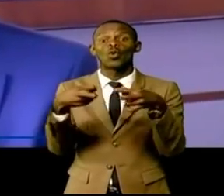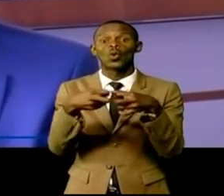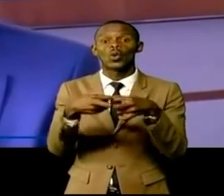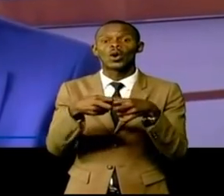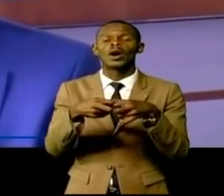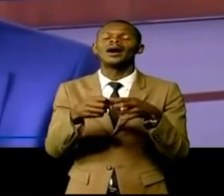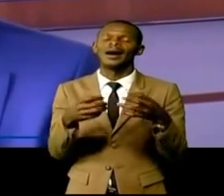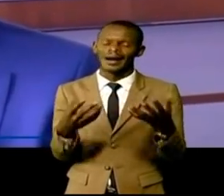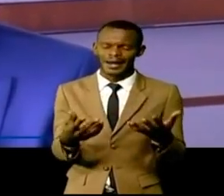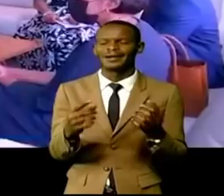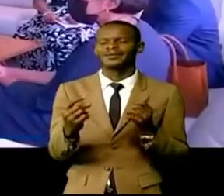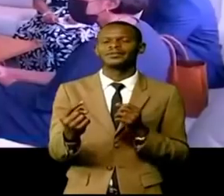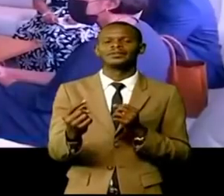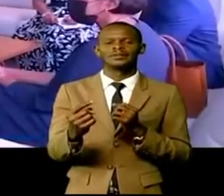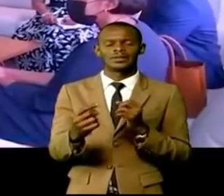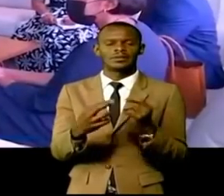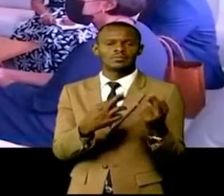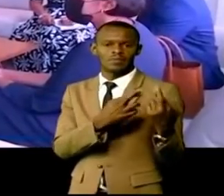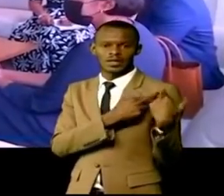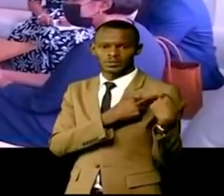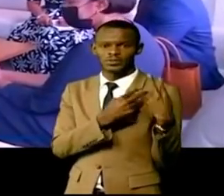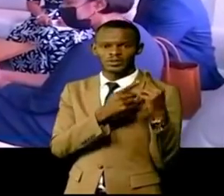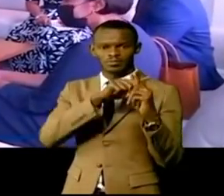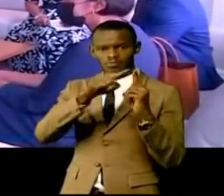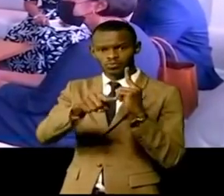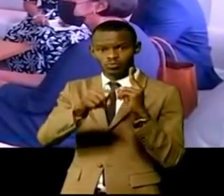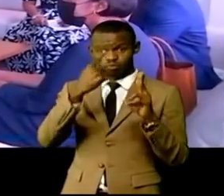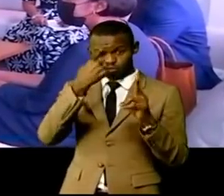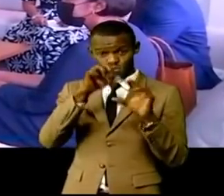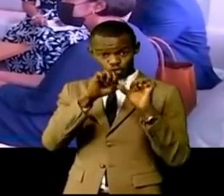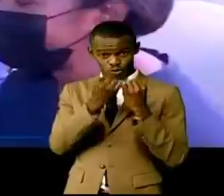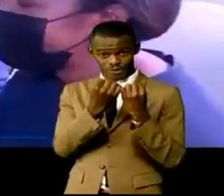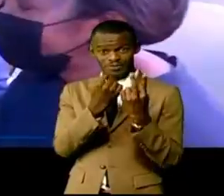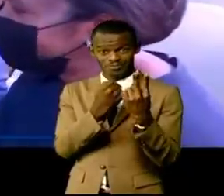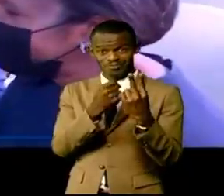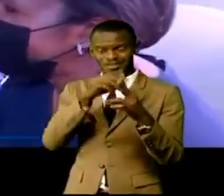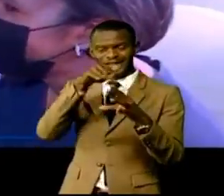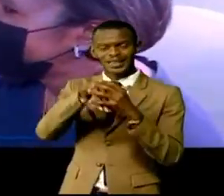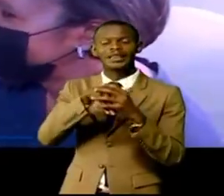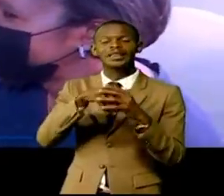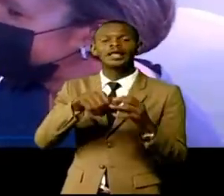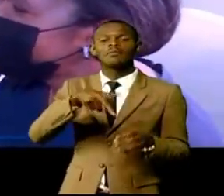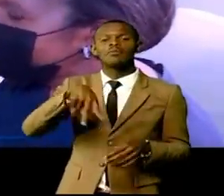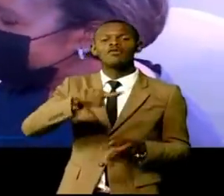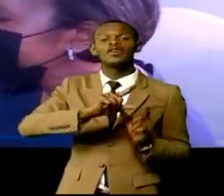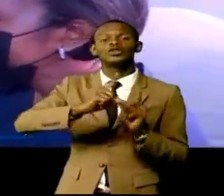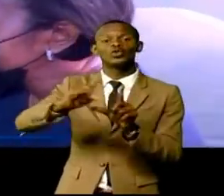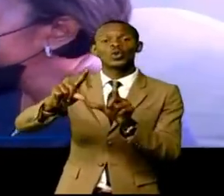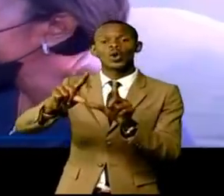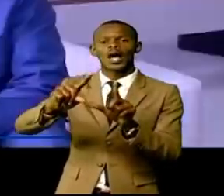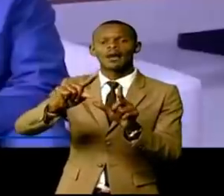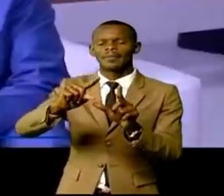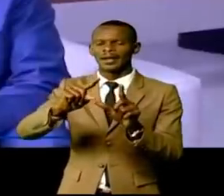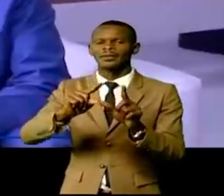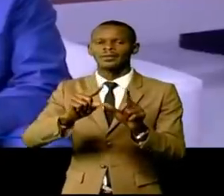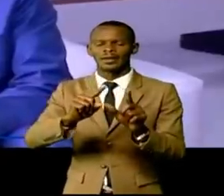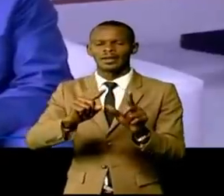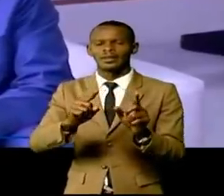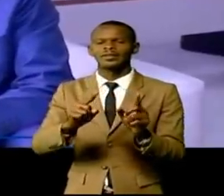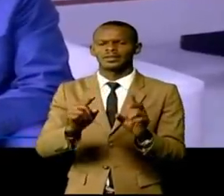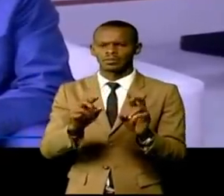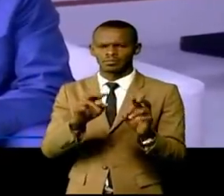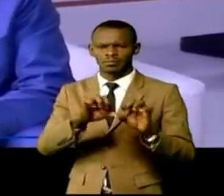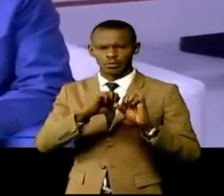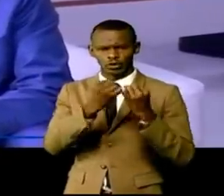Mouenze-Moukaling, avec les responsables de Glencore, d'Irsi et de KCC. En toit de fond, la production de